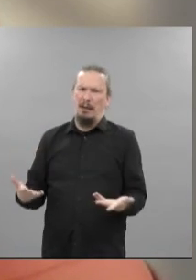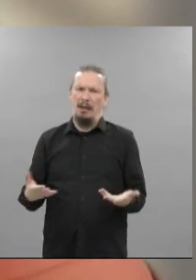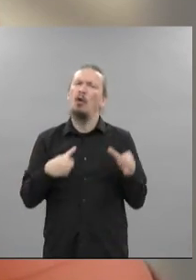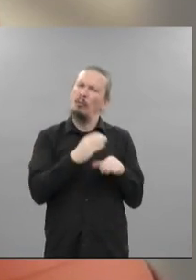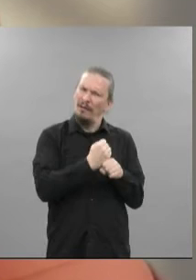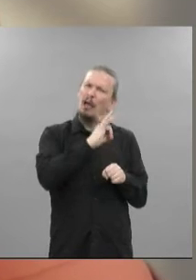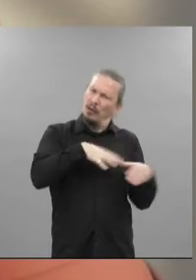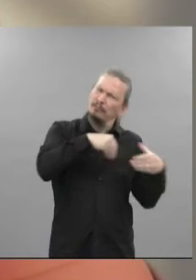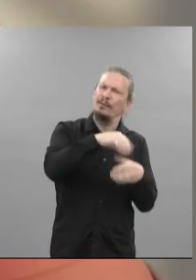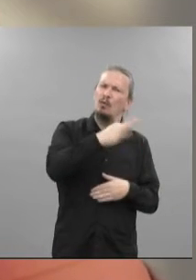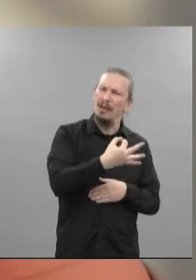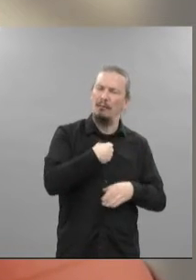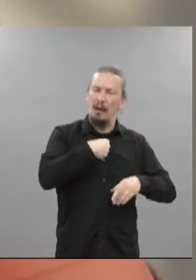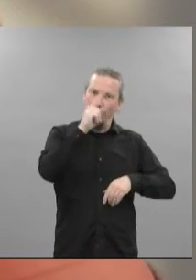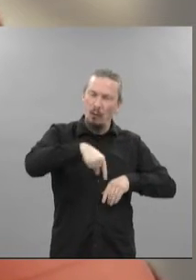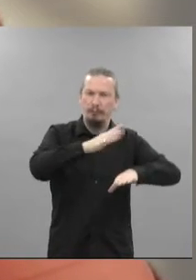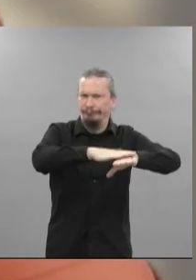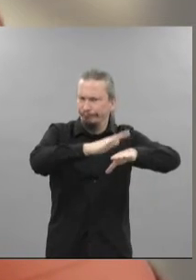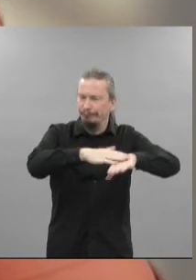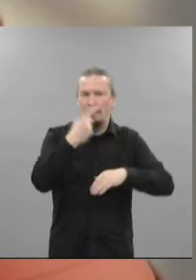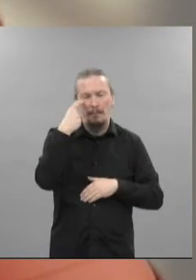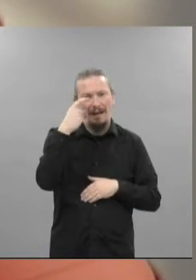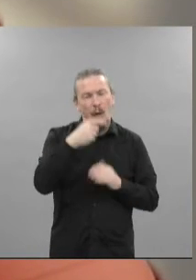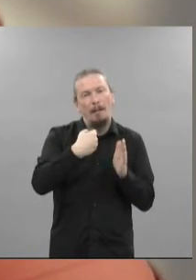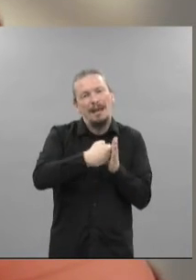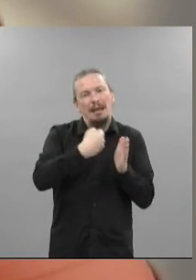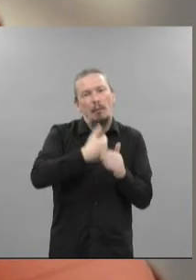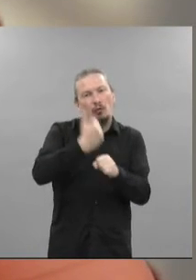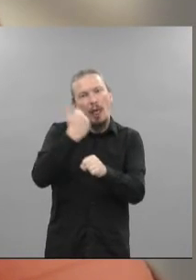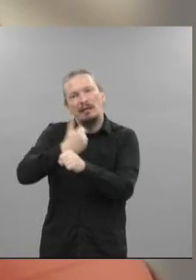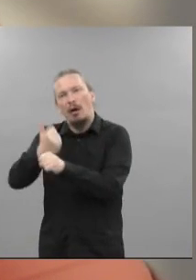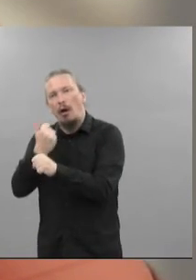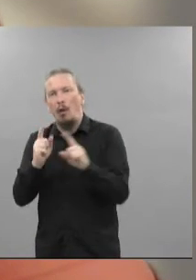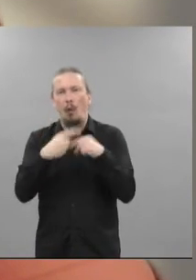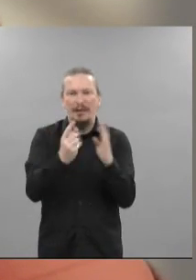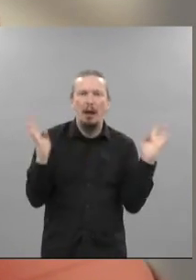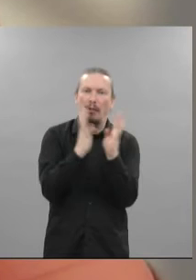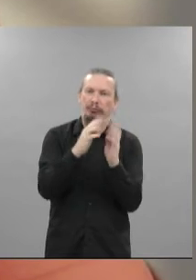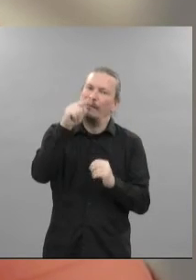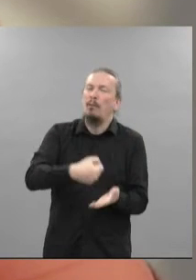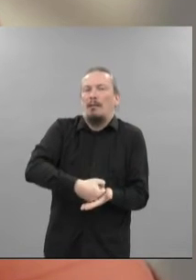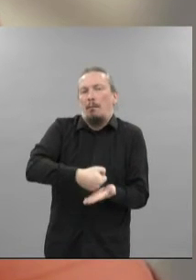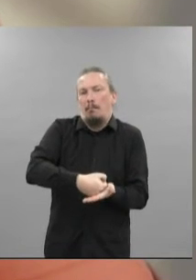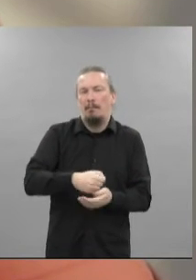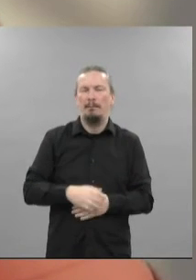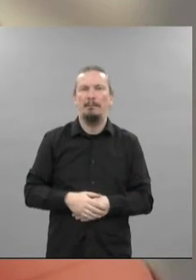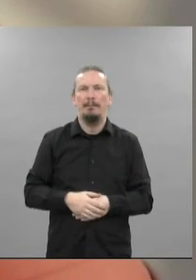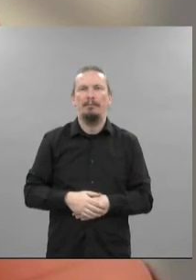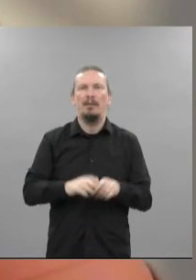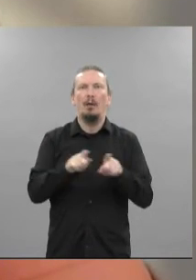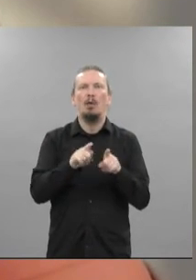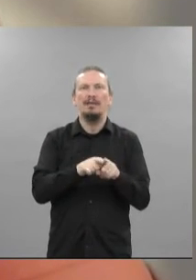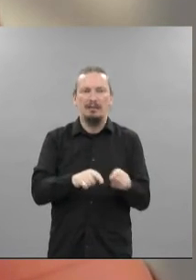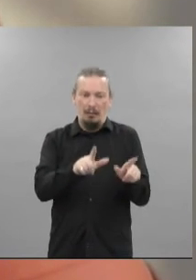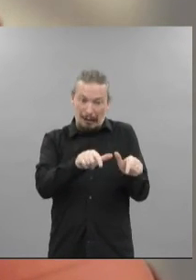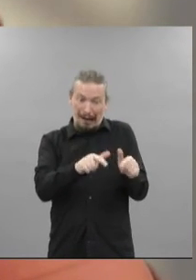groupe de travail, c'est de prévoir une périodicité à minima annuelle de tenue de ce comité. C'est aussi de s'assurer de la publicité de son